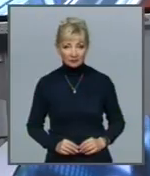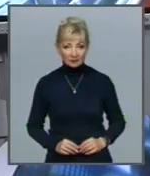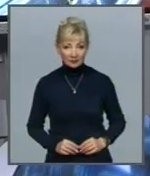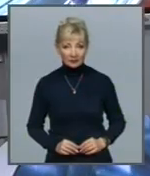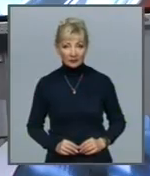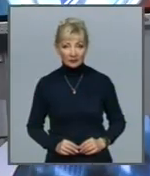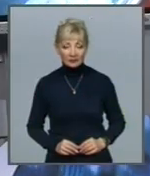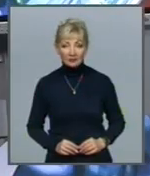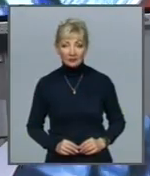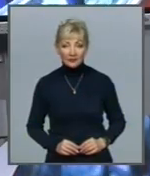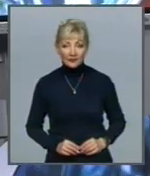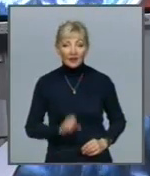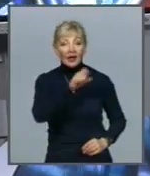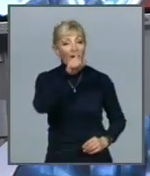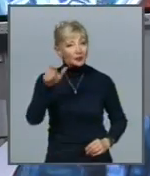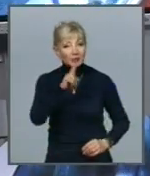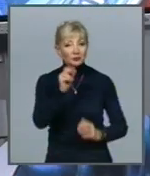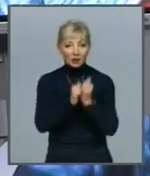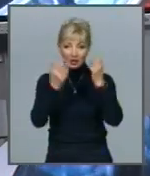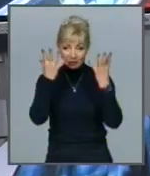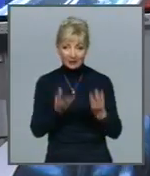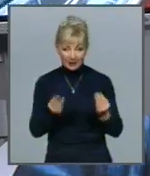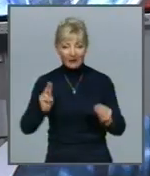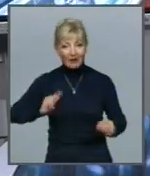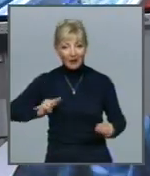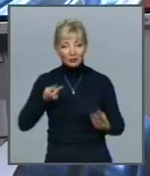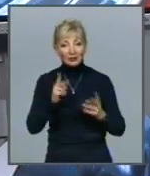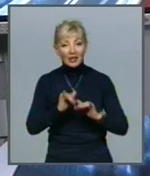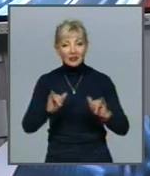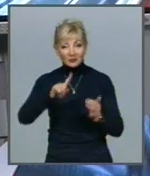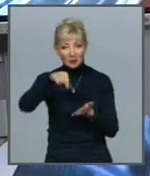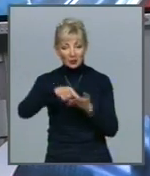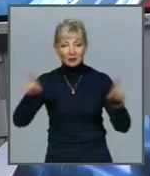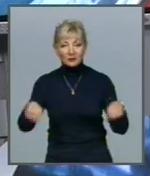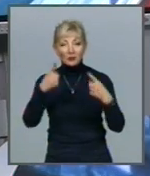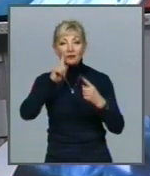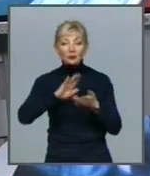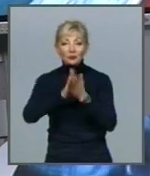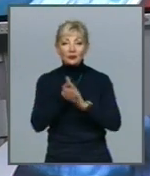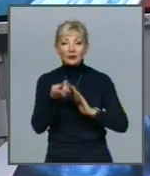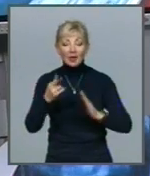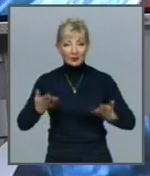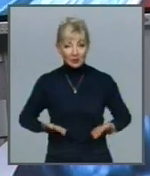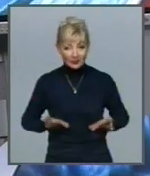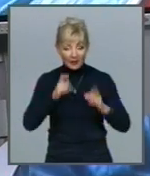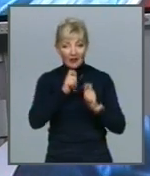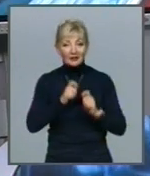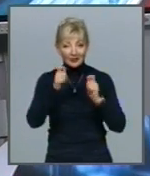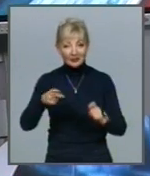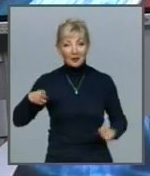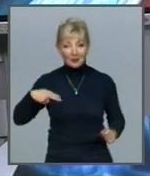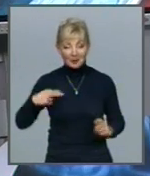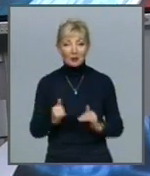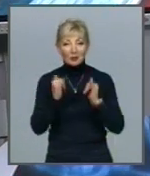А людей, які щодня працюють задля розвитку міста та створення комфортних умов для проживання Нагородили преміями,